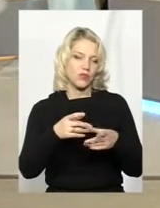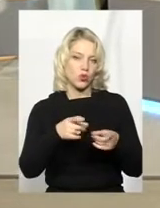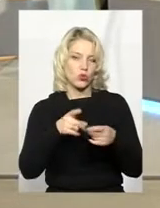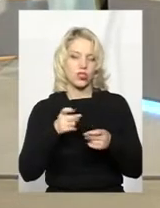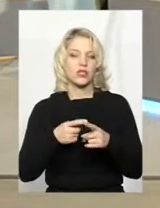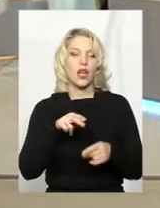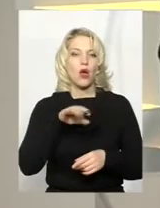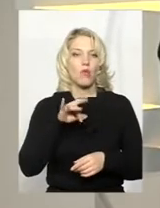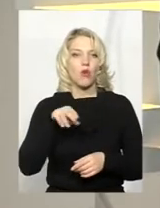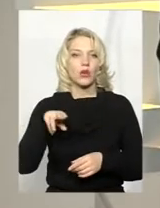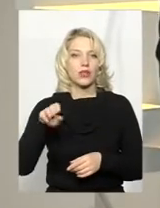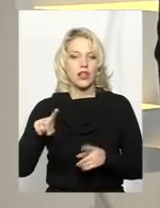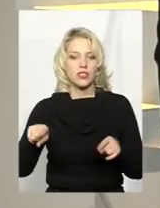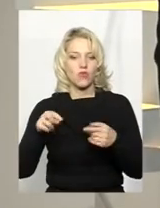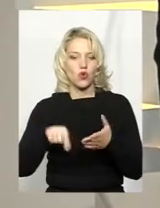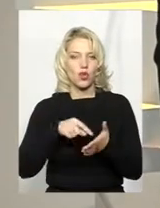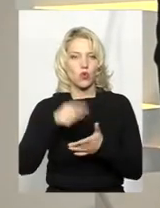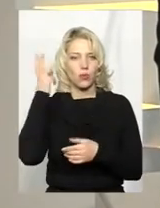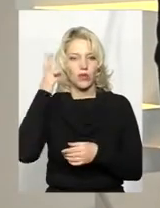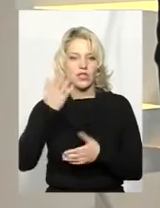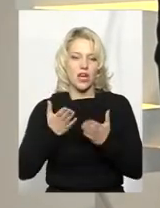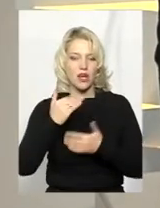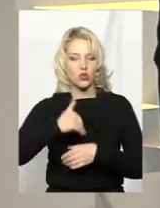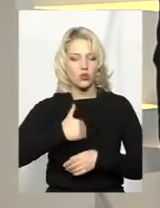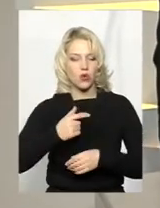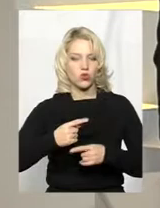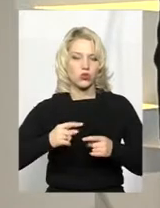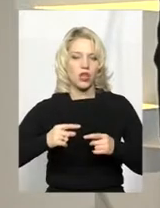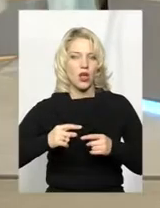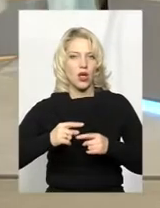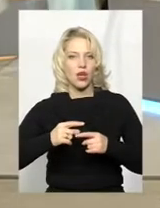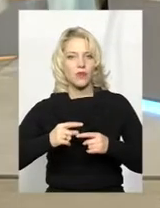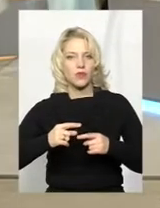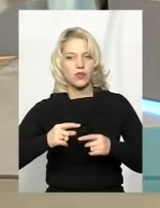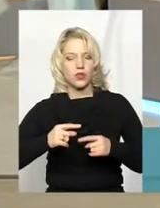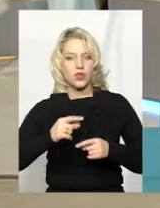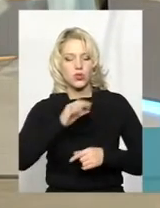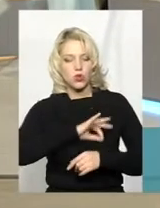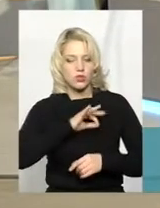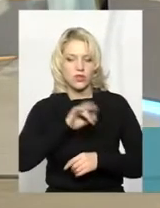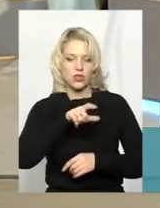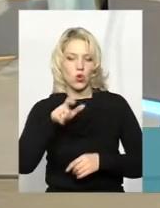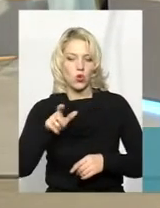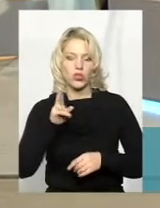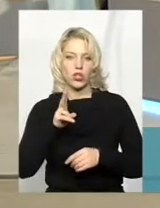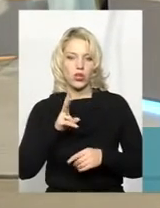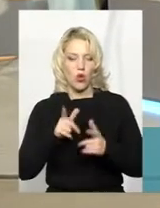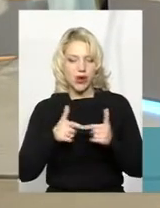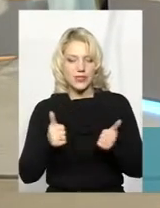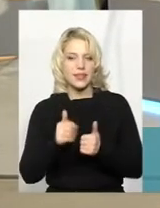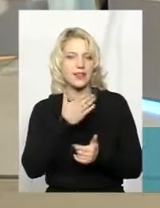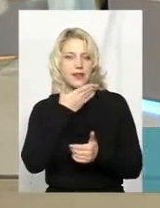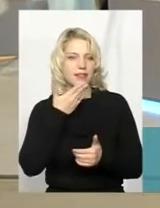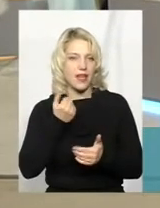Хмельницькому, а якщо захочуть скористатися люди там, чи організації, які знаходяться не в Хмельницькому, вони можуть це